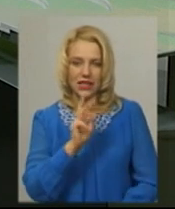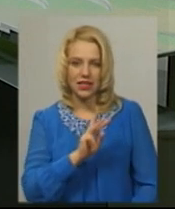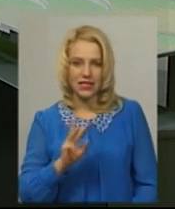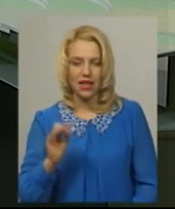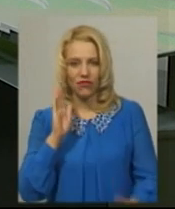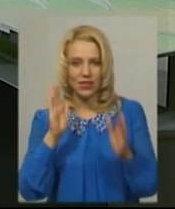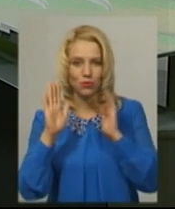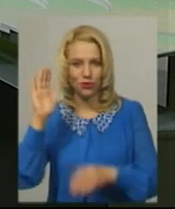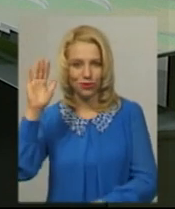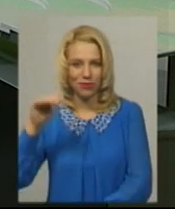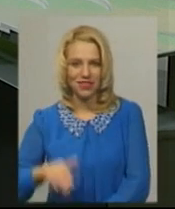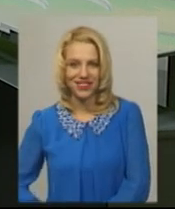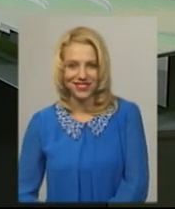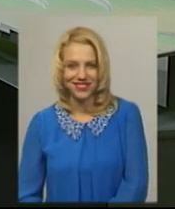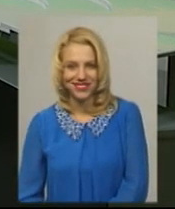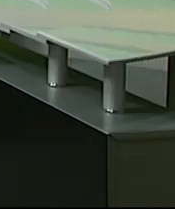сторінці у Фейсбук. Побачимось.